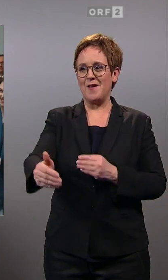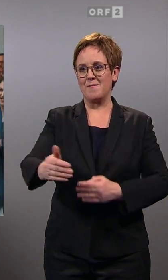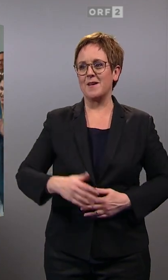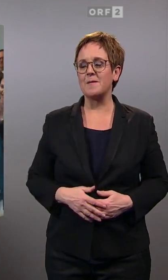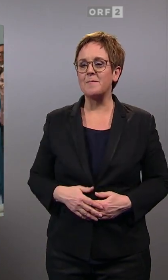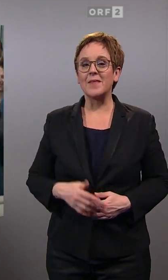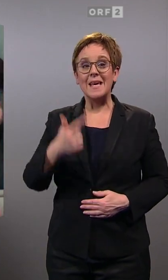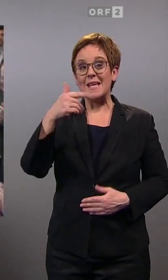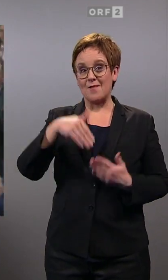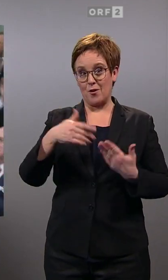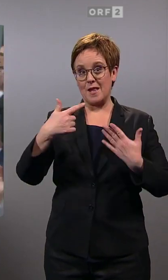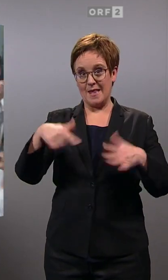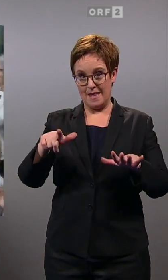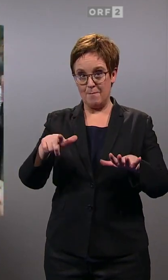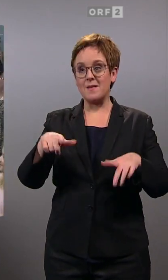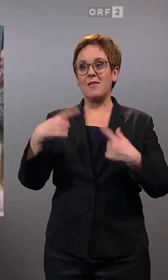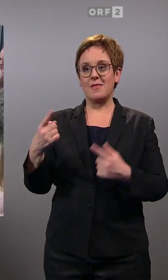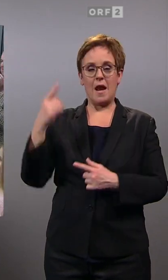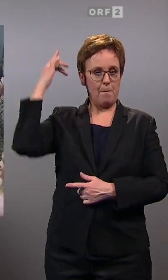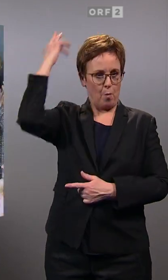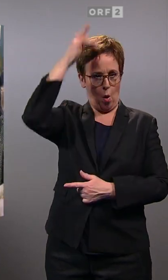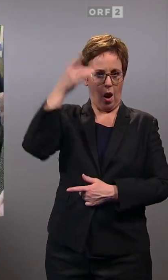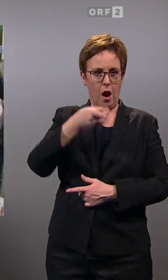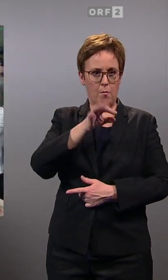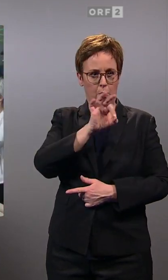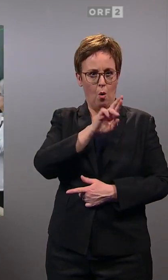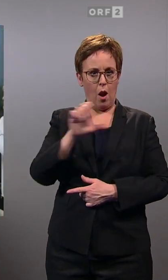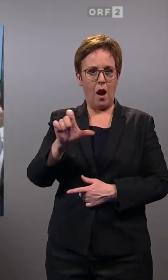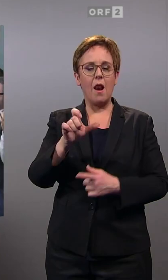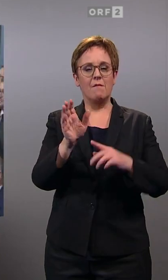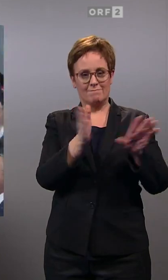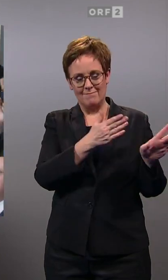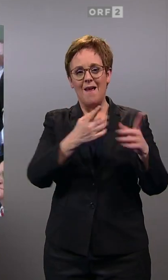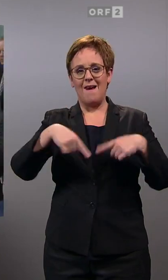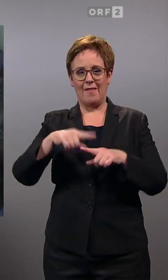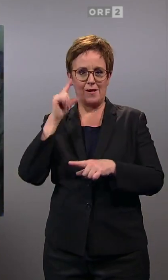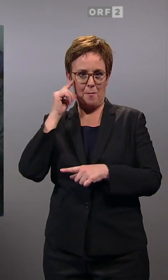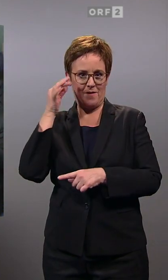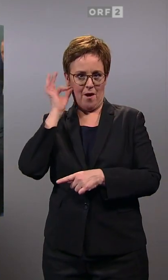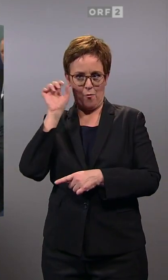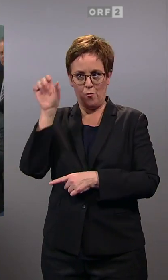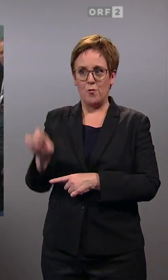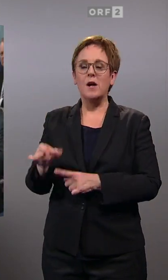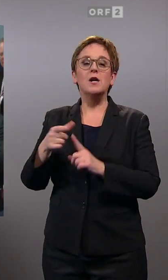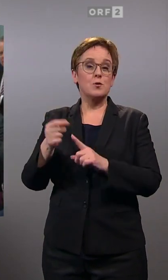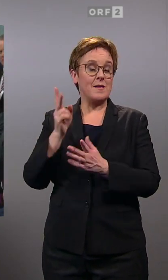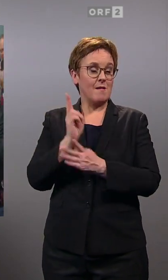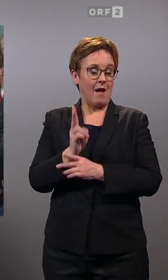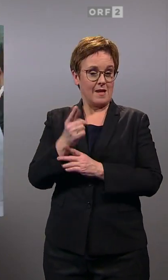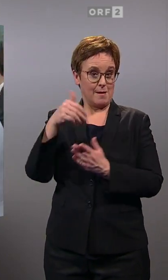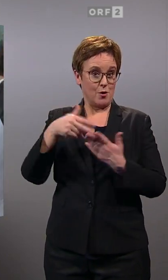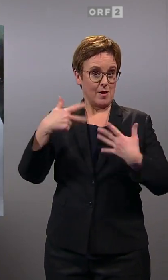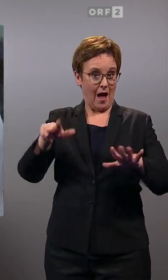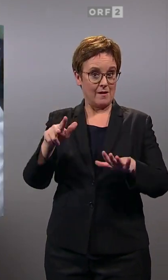2017 löst sie Erwin Bröll als Landeshauptmann ab. 2018 kann sie als Spitzenkandidatin die absolute